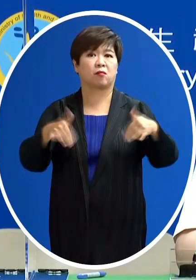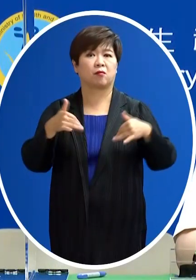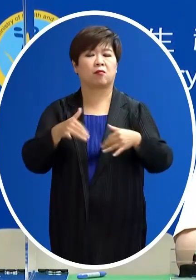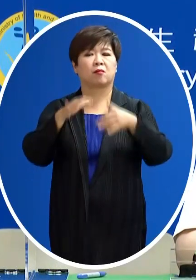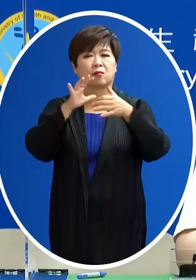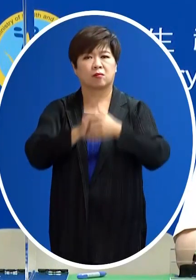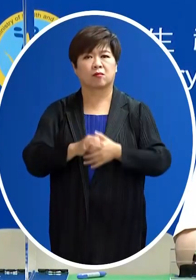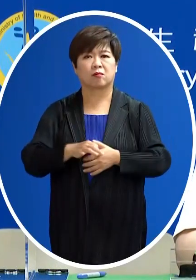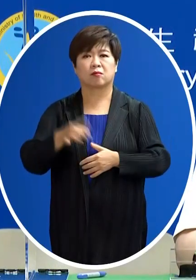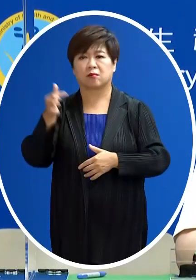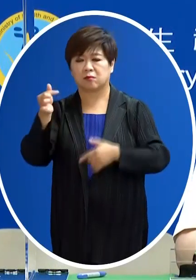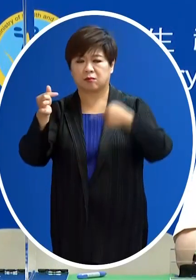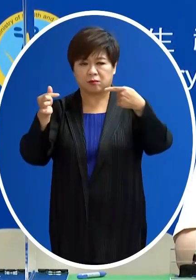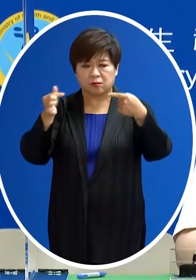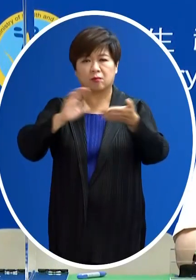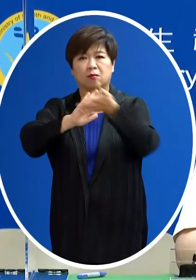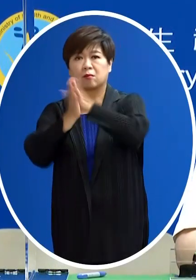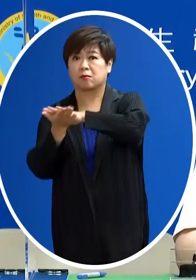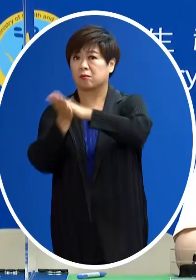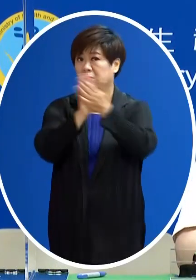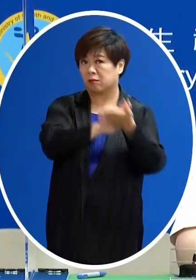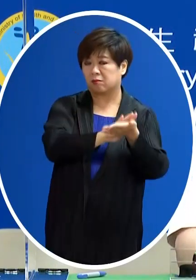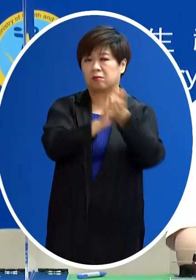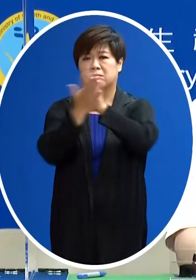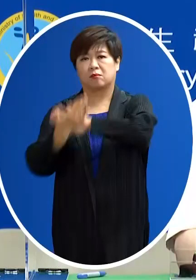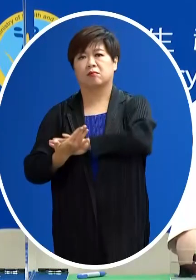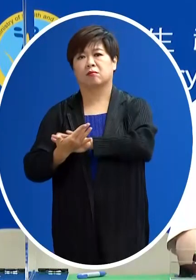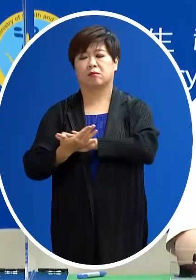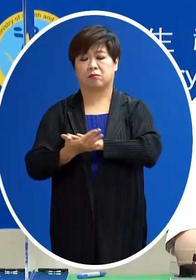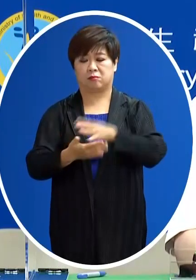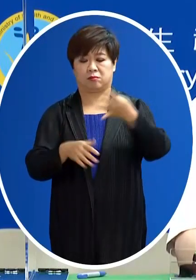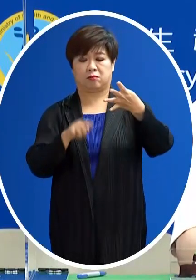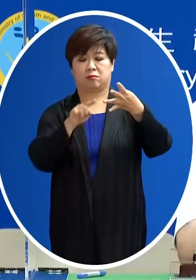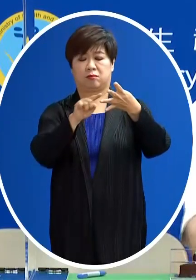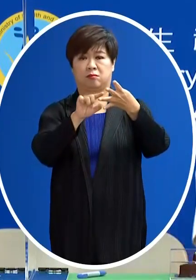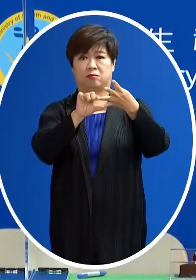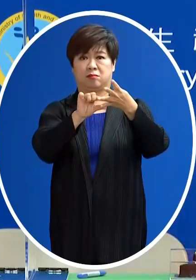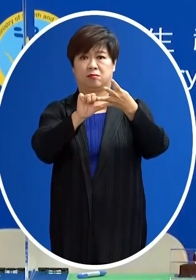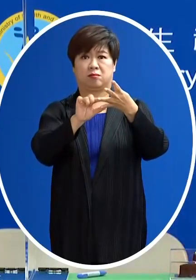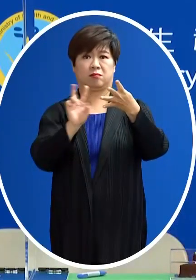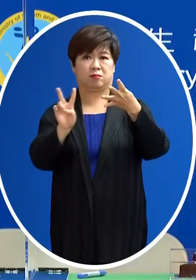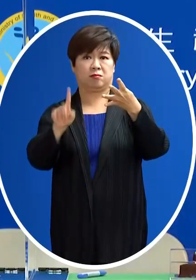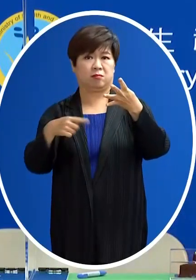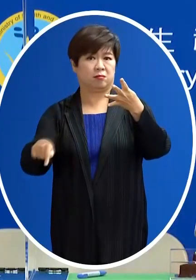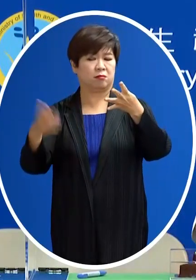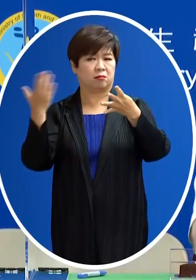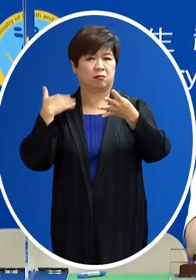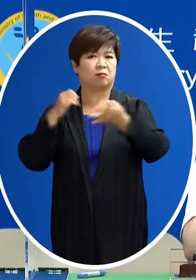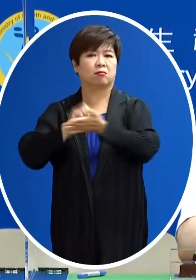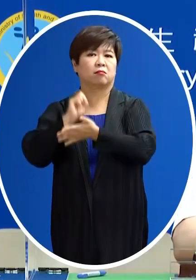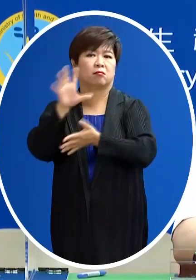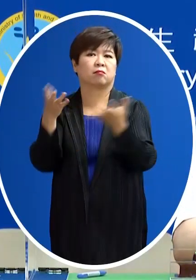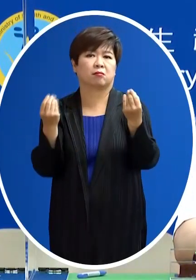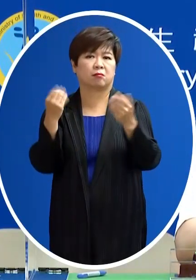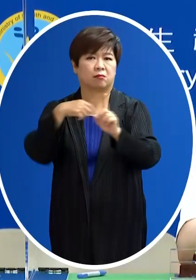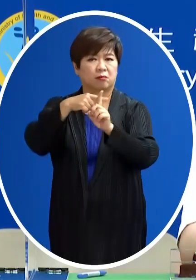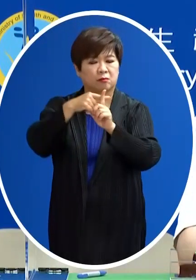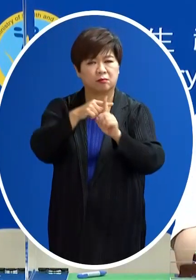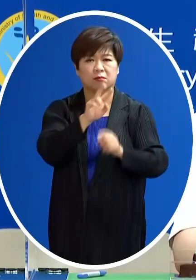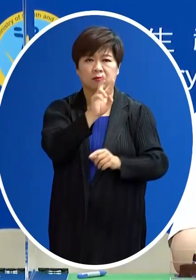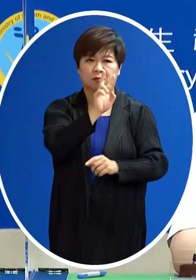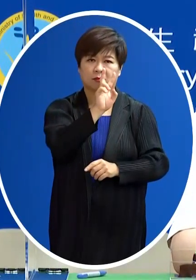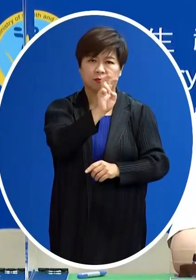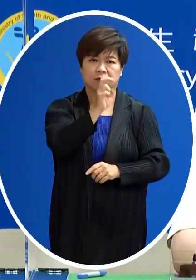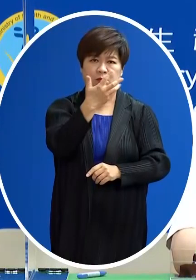陰陰陽陽的一個狀況那另外有2位先前沒有通報過的這個個案的話 那他們的CT值一位是